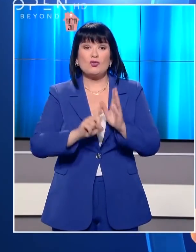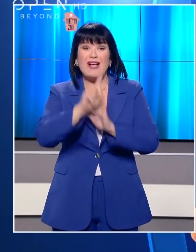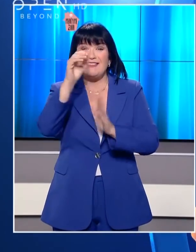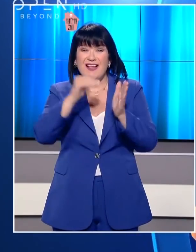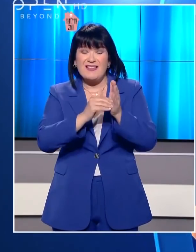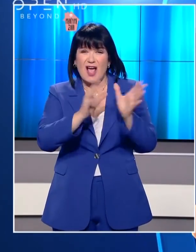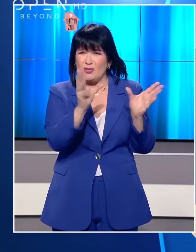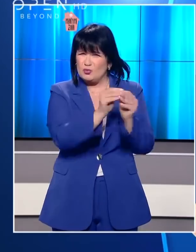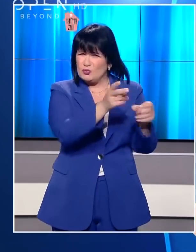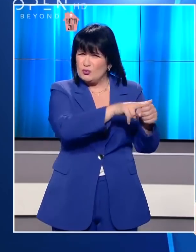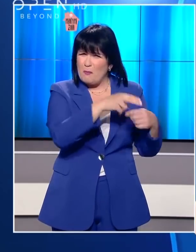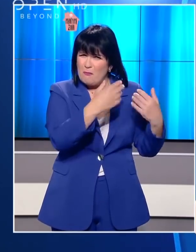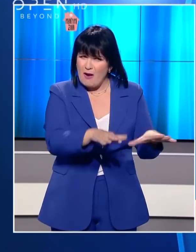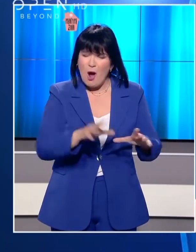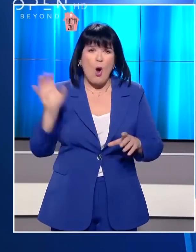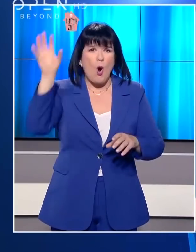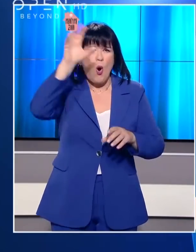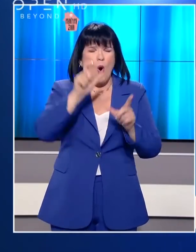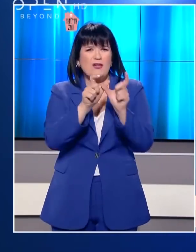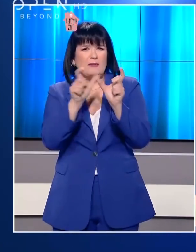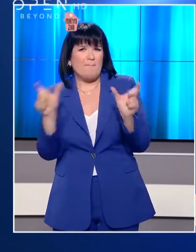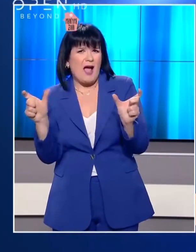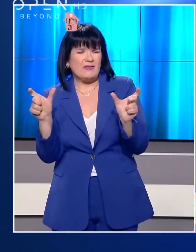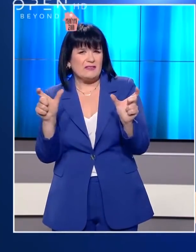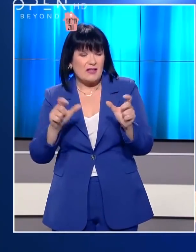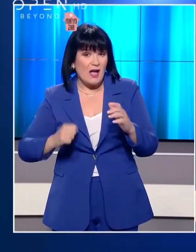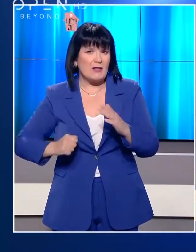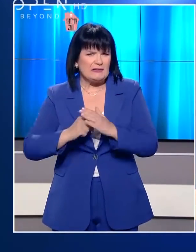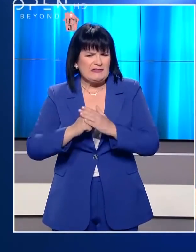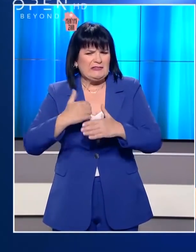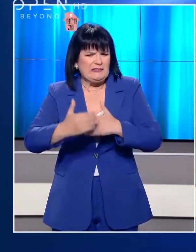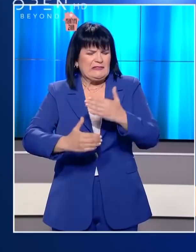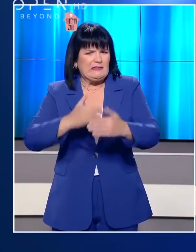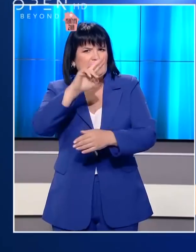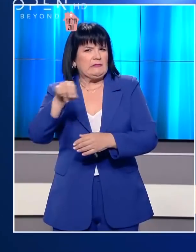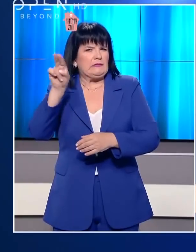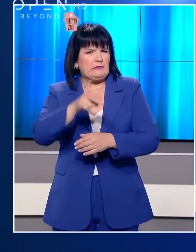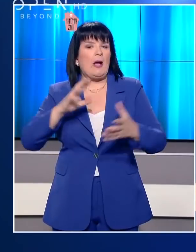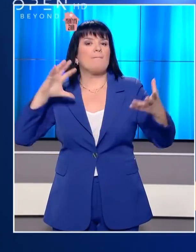χιλιάδες σε πολλές χώρες του κόσμου, τα μέτρα περιορισμού αρχίζουν σιγά σιγά αναέρονται.